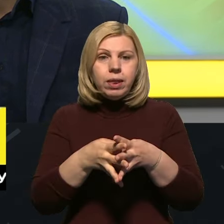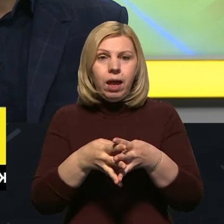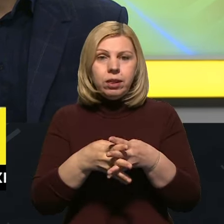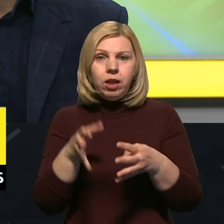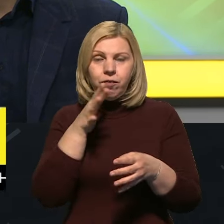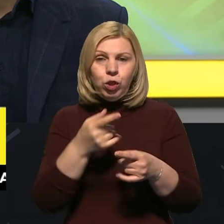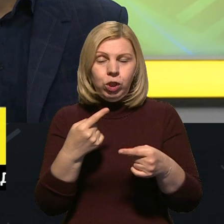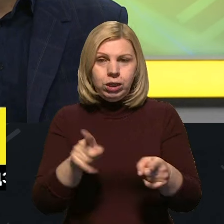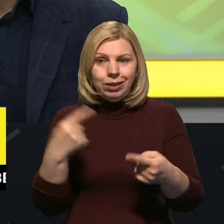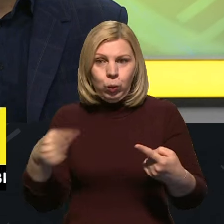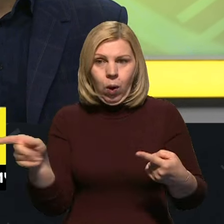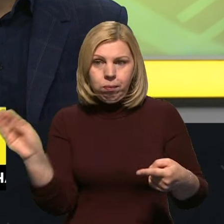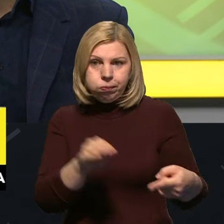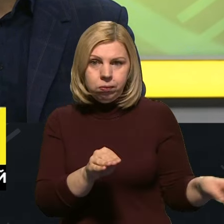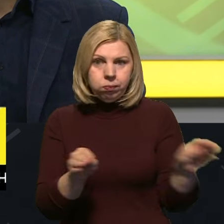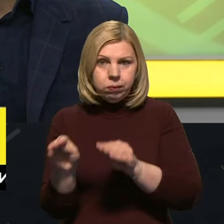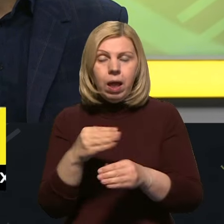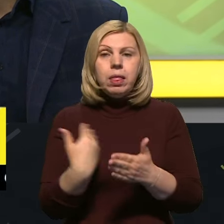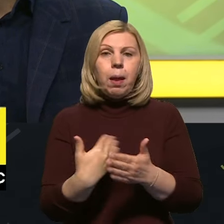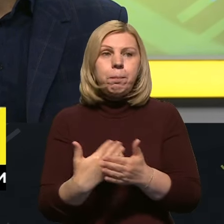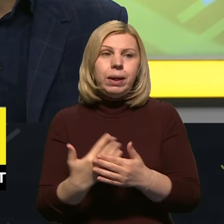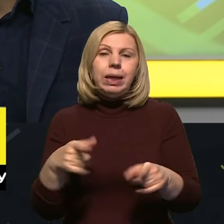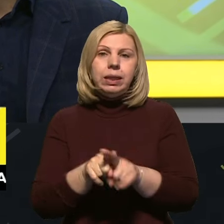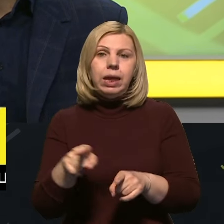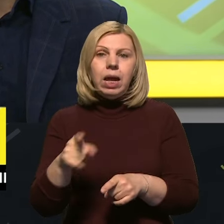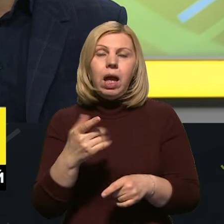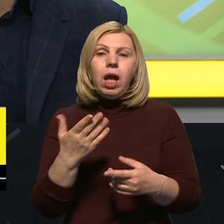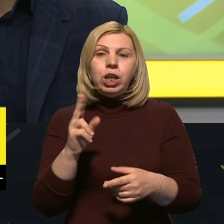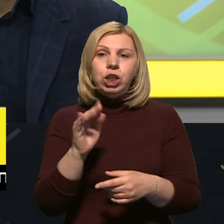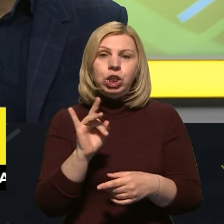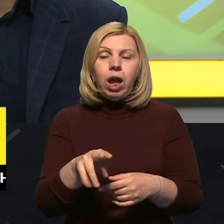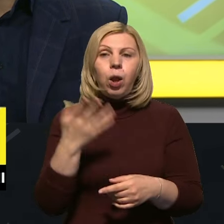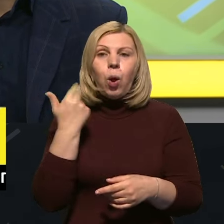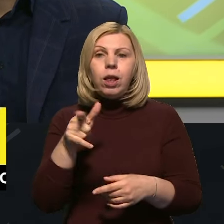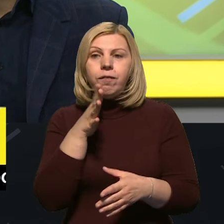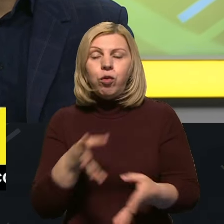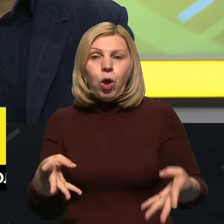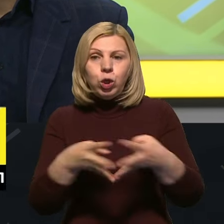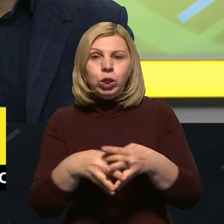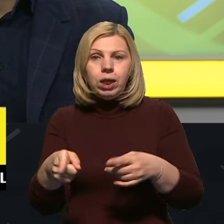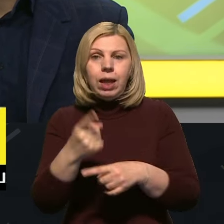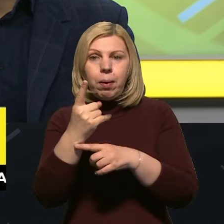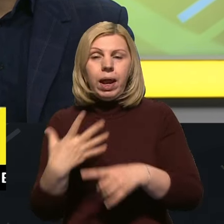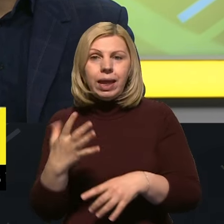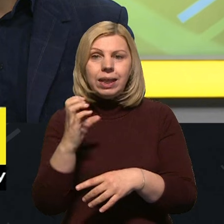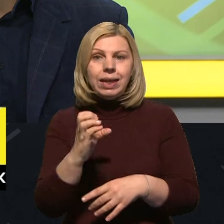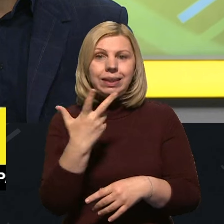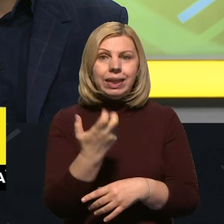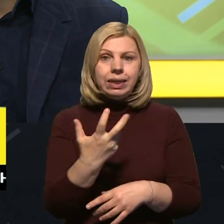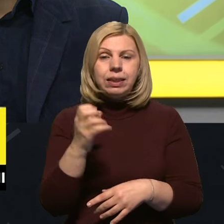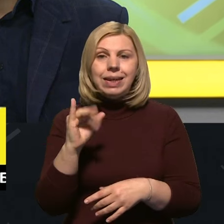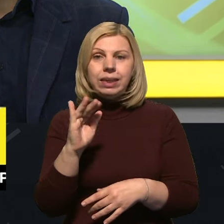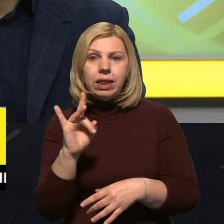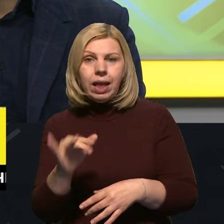одночасному модері з заміншими засобами. Наприклад, знову таки, як з аналогією з кінжалом, коли вони одночасно були з ракетами С-300, і з